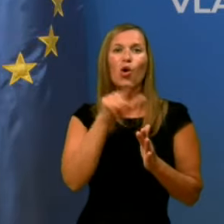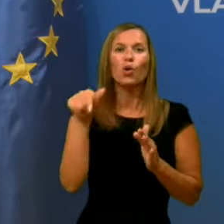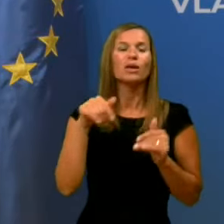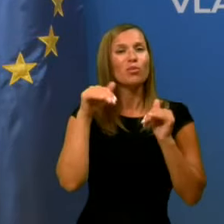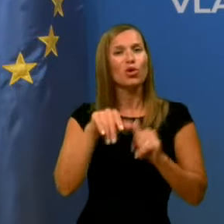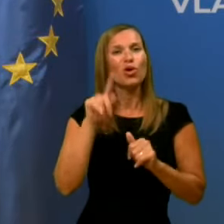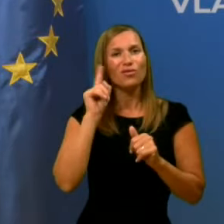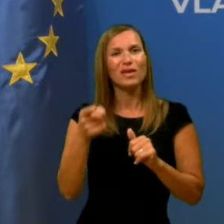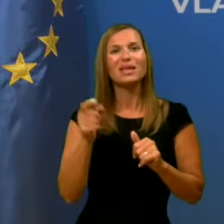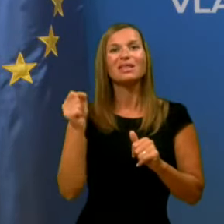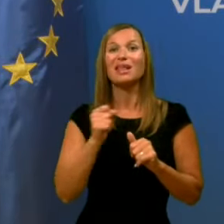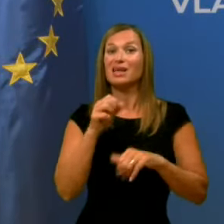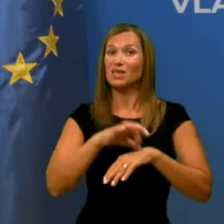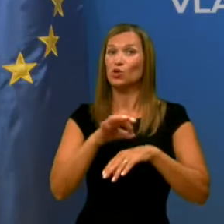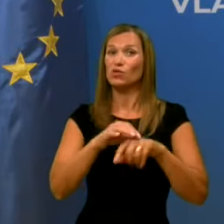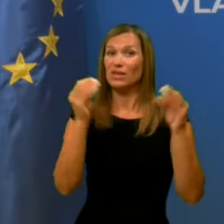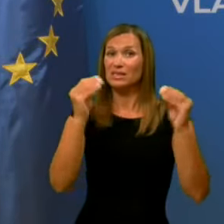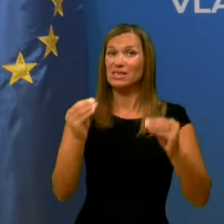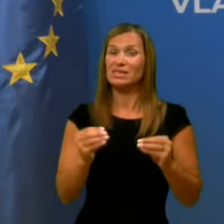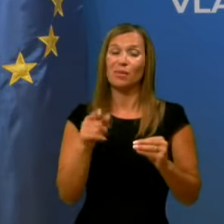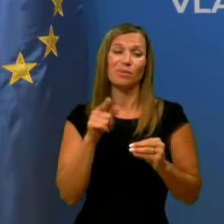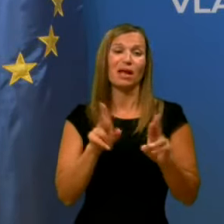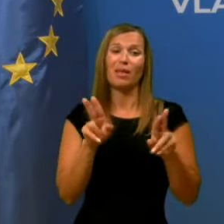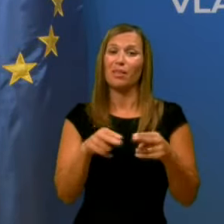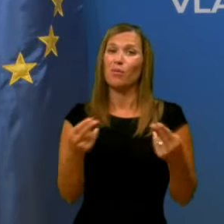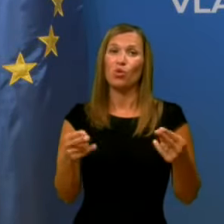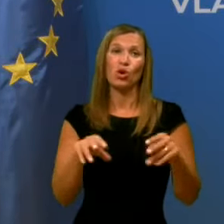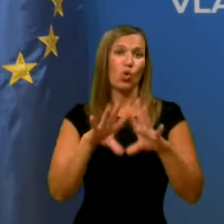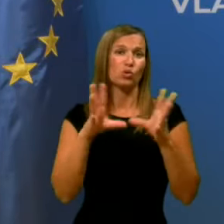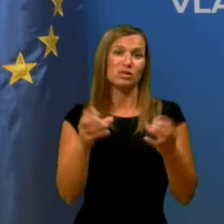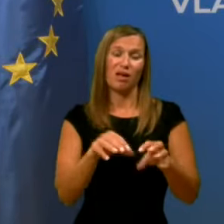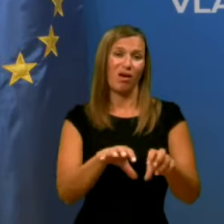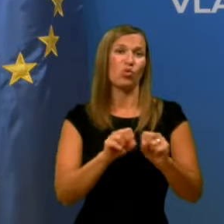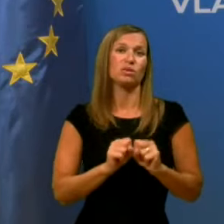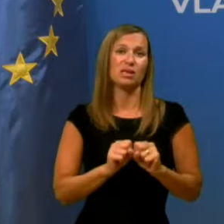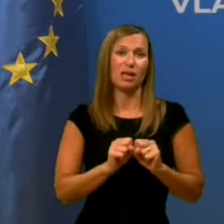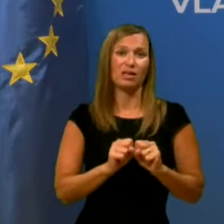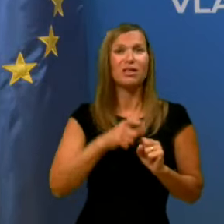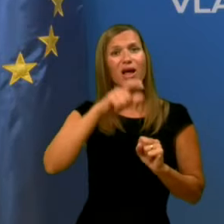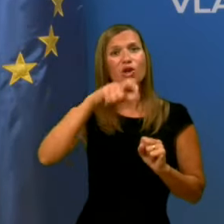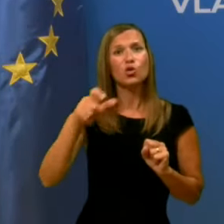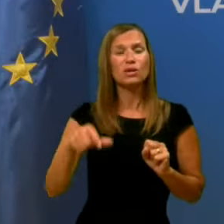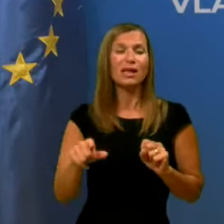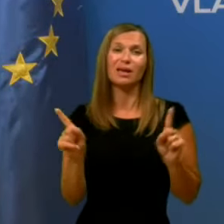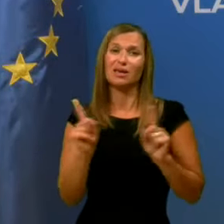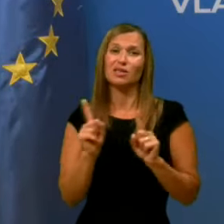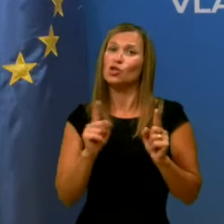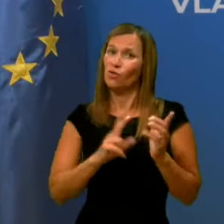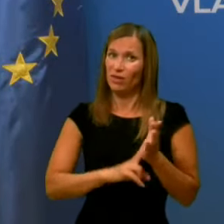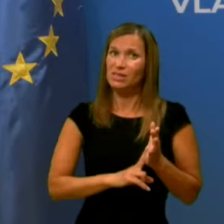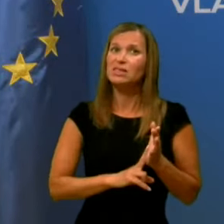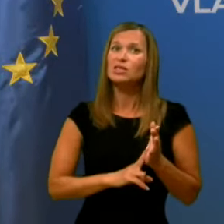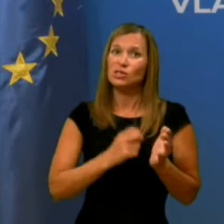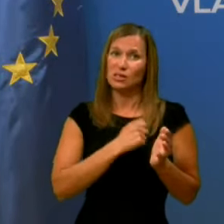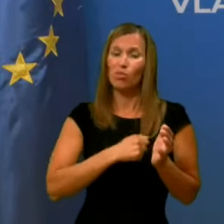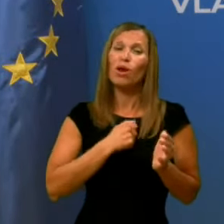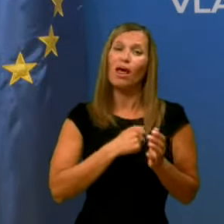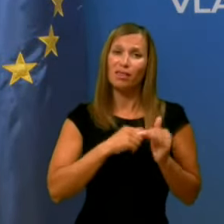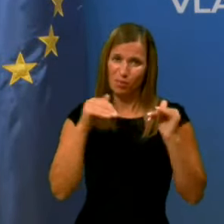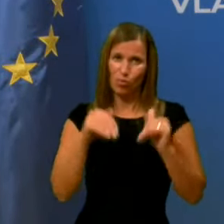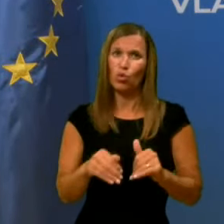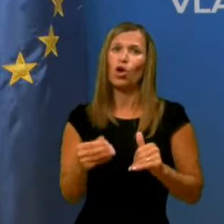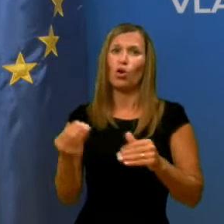sistem enostavno ne more tega vsega prevzeti, da ljudje, ki niso v resnici bolani, ne sodijo v obovnišnice,